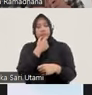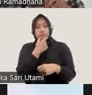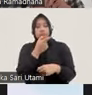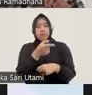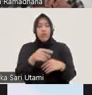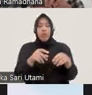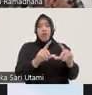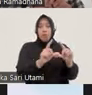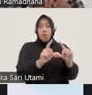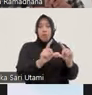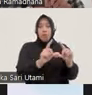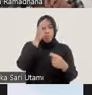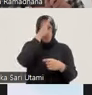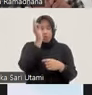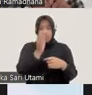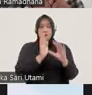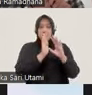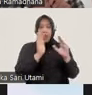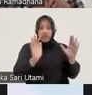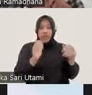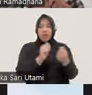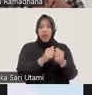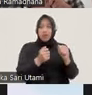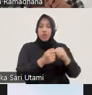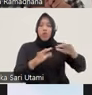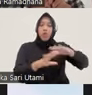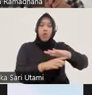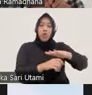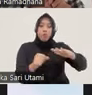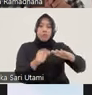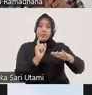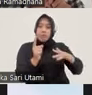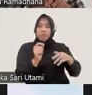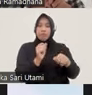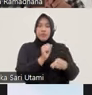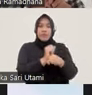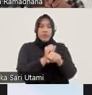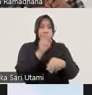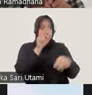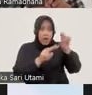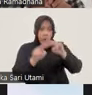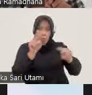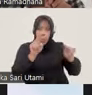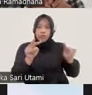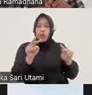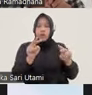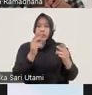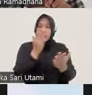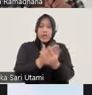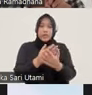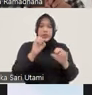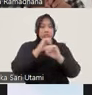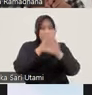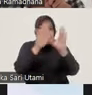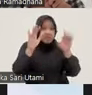subur dengan praktik korupsi karena kerja-kerjanya tidak ada pengawasan yang jelas. Dan juga lembaga